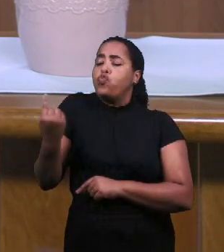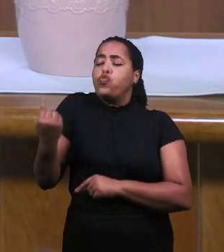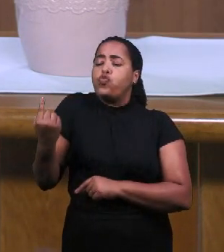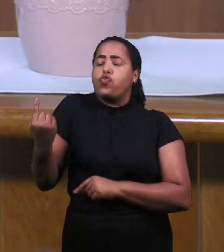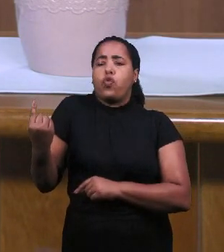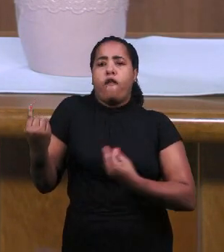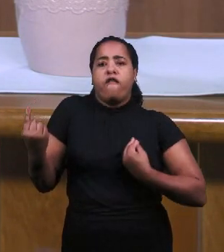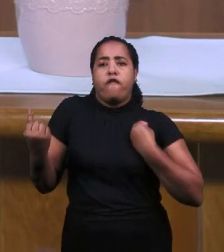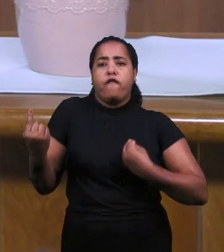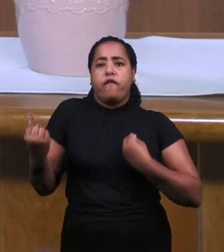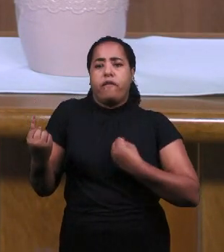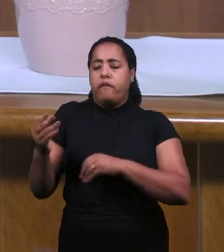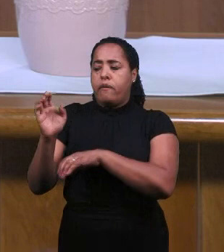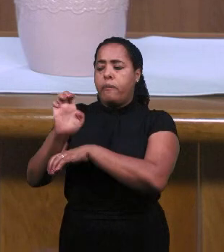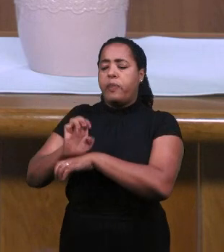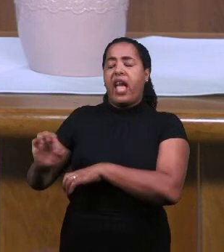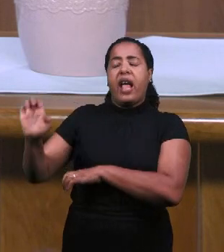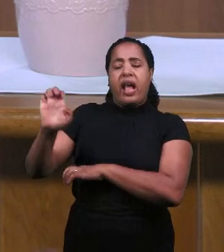остался